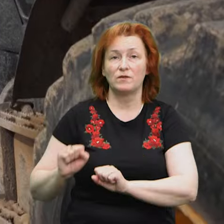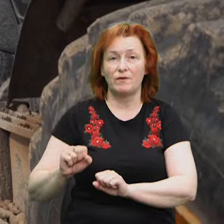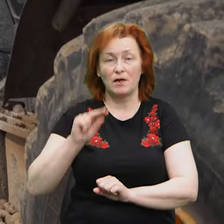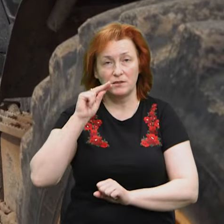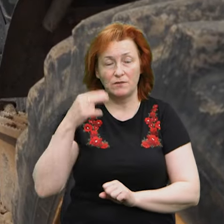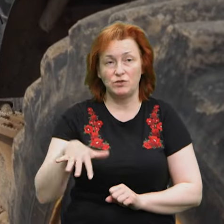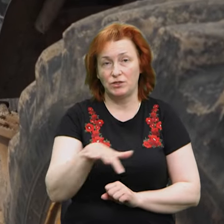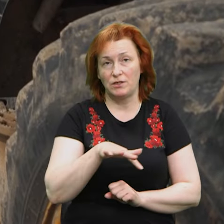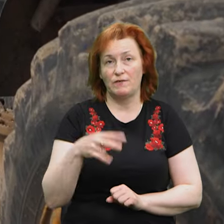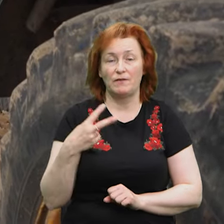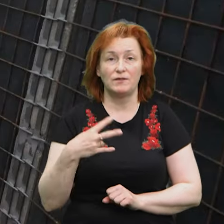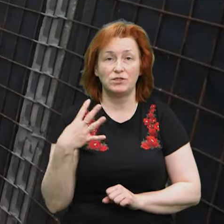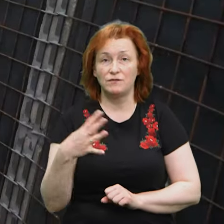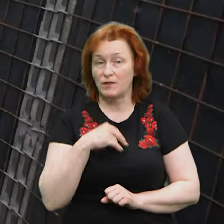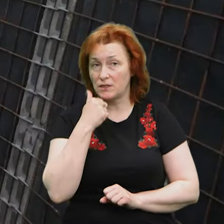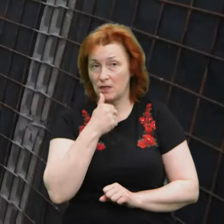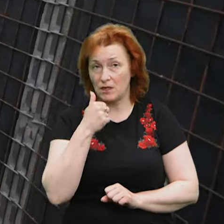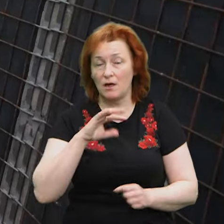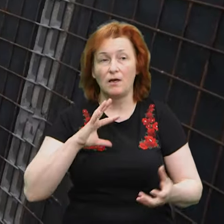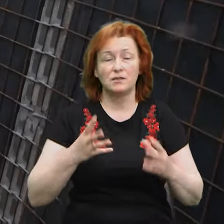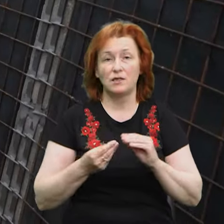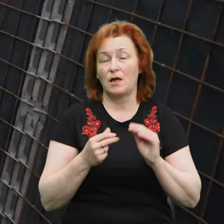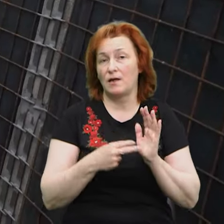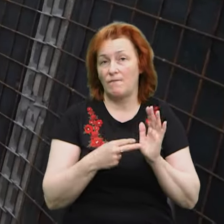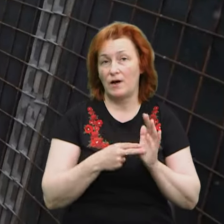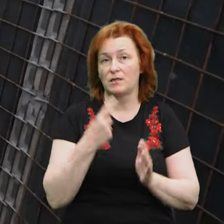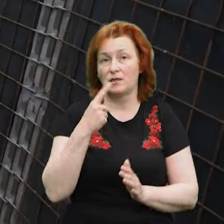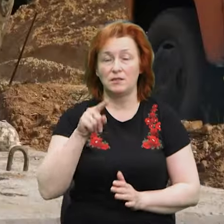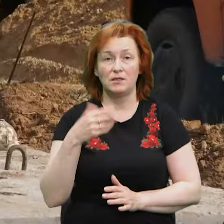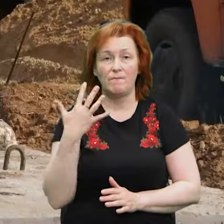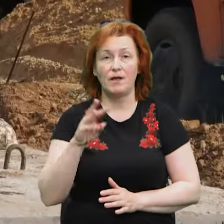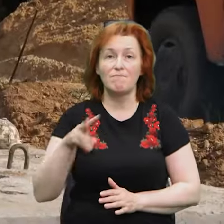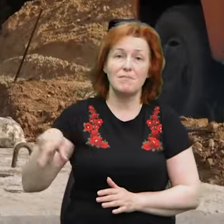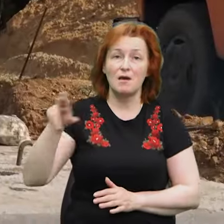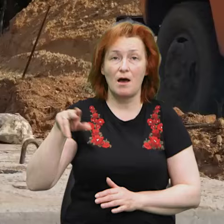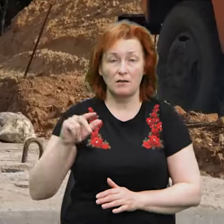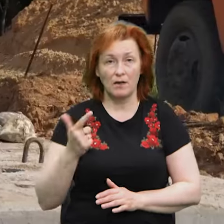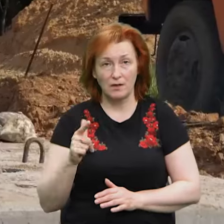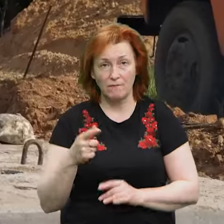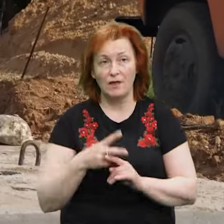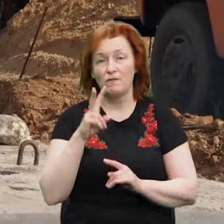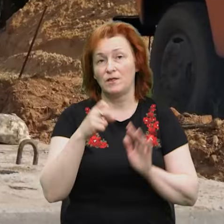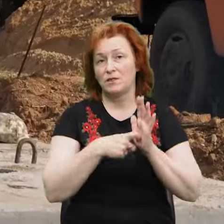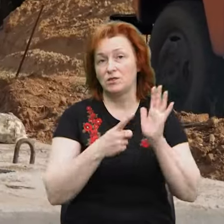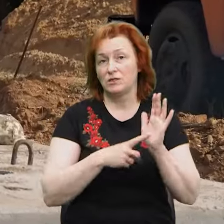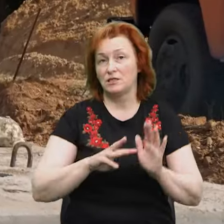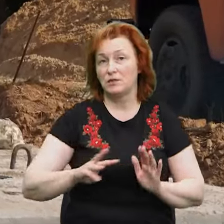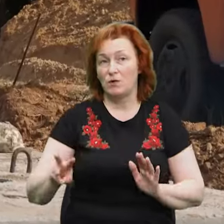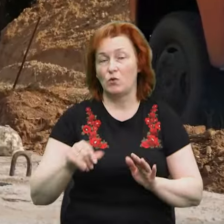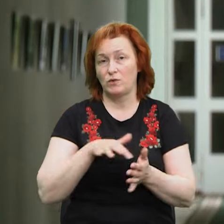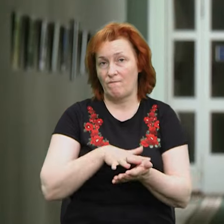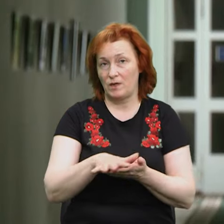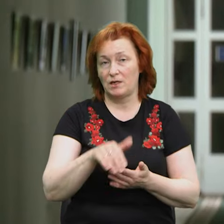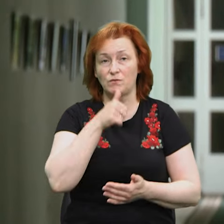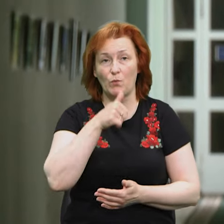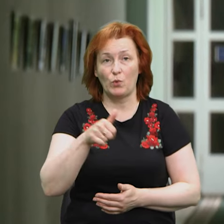2024 рік. Загальна вартість проєкту – півтора мільярда гривень. З них 216 мільйонів використали торік.